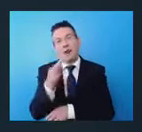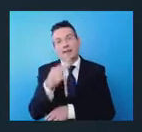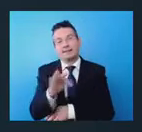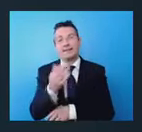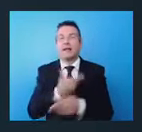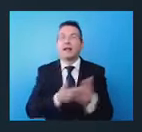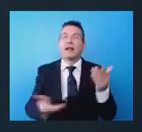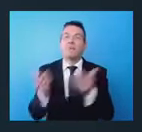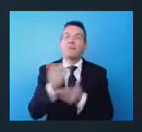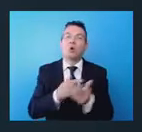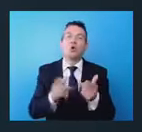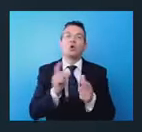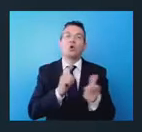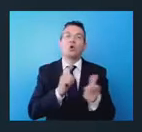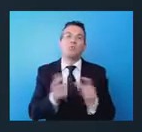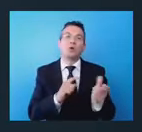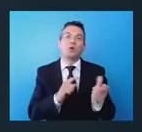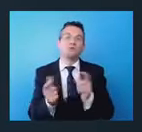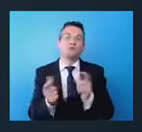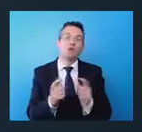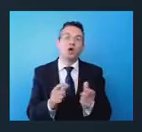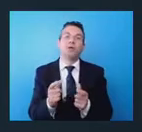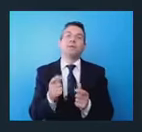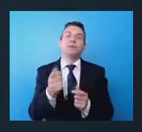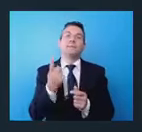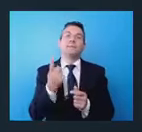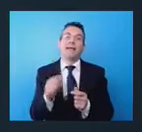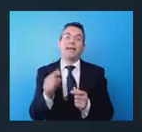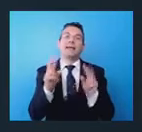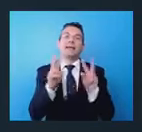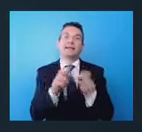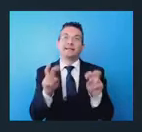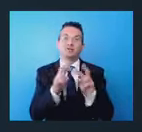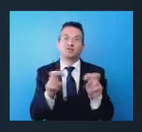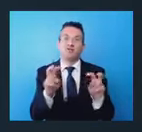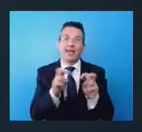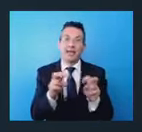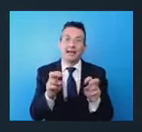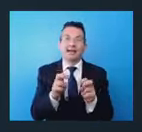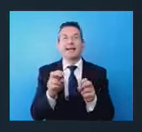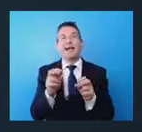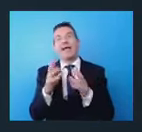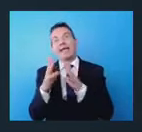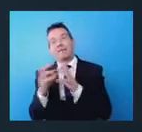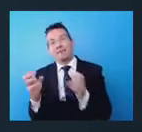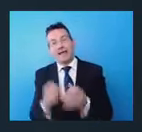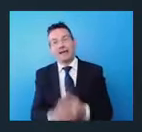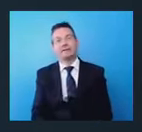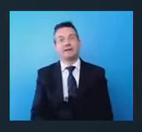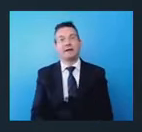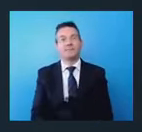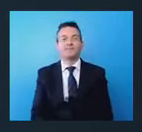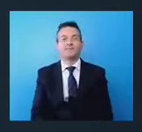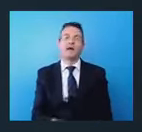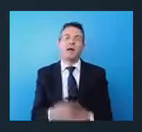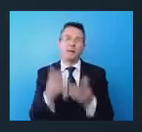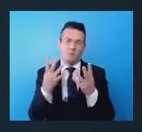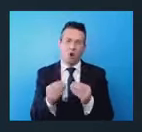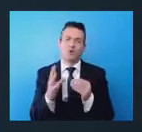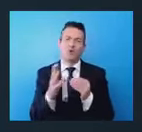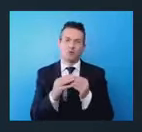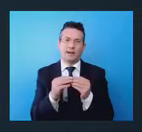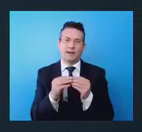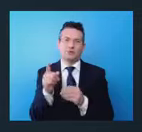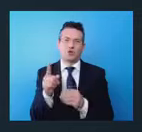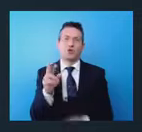strutturale tra ricerca e impresa e, molto ragione Ruggeri,